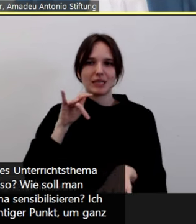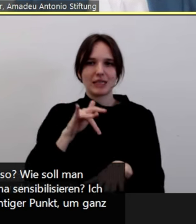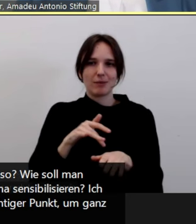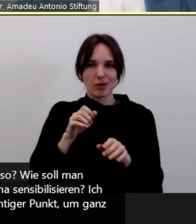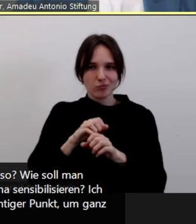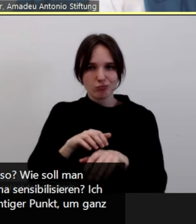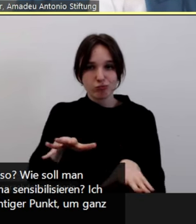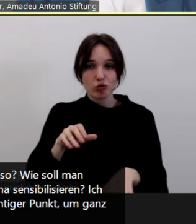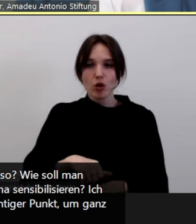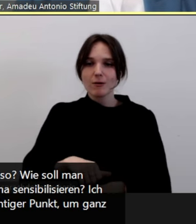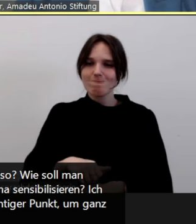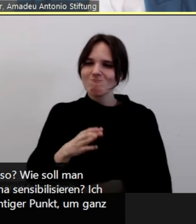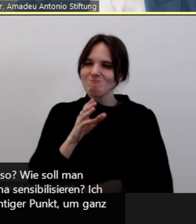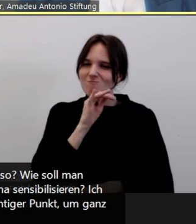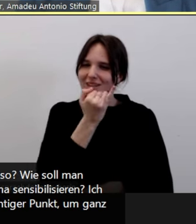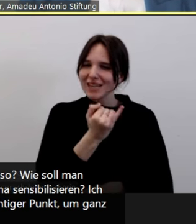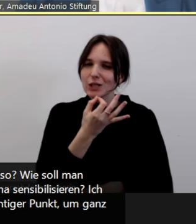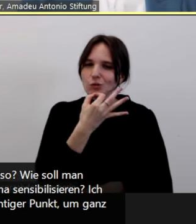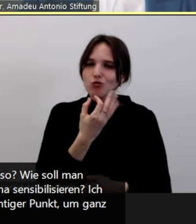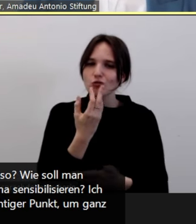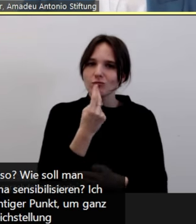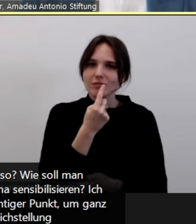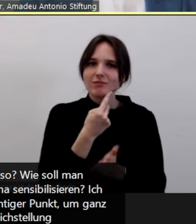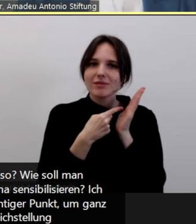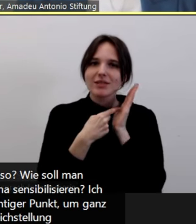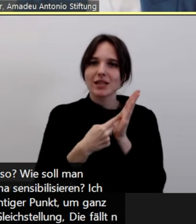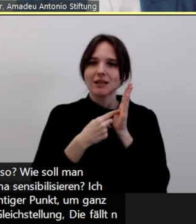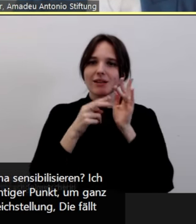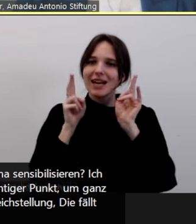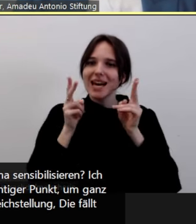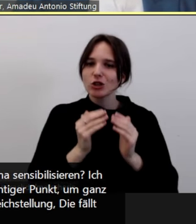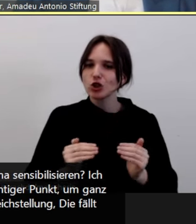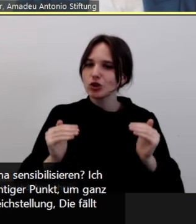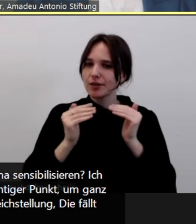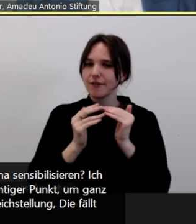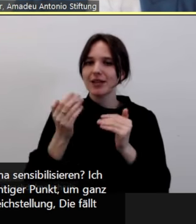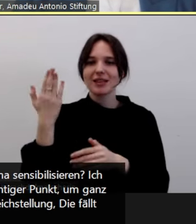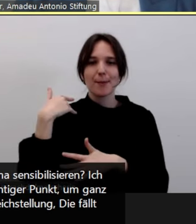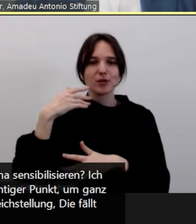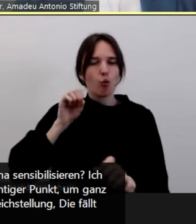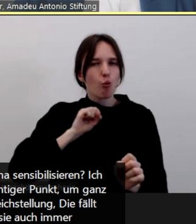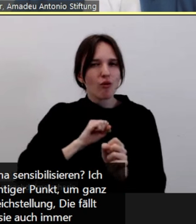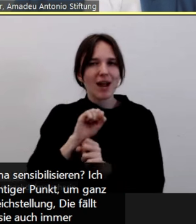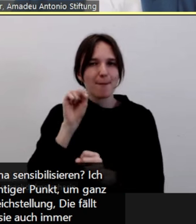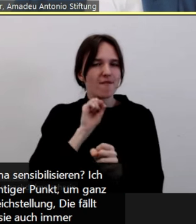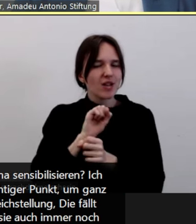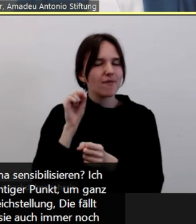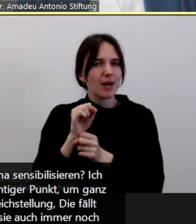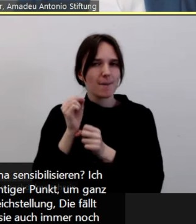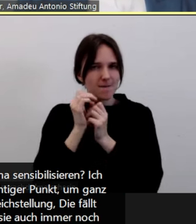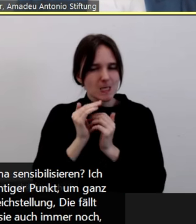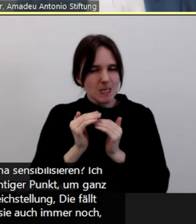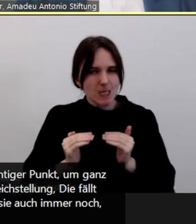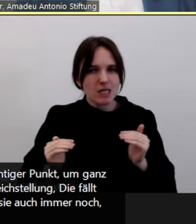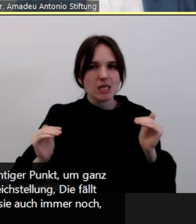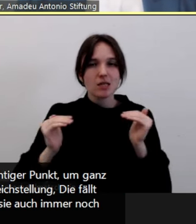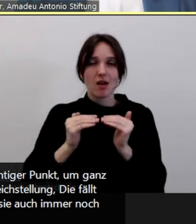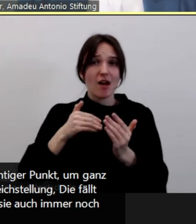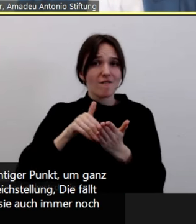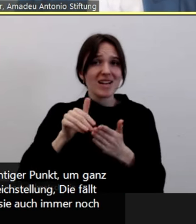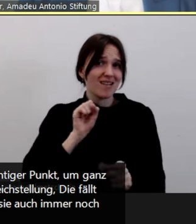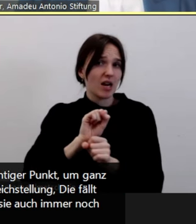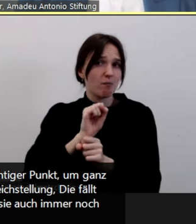auch schon klarzumachen, was ist denn Gleichstellung? Die fällt nicht vom Himmel, die ist erkämpft worden, wird sie auch immer noch. Warum gehört das zur